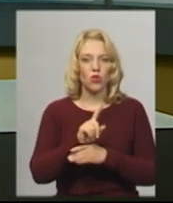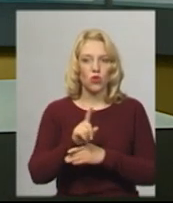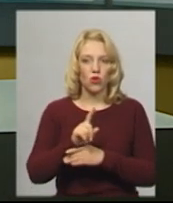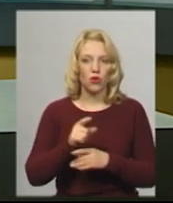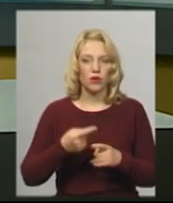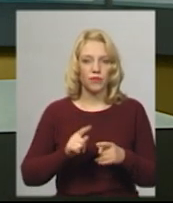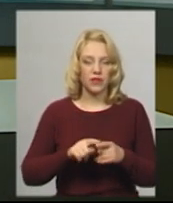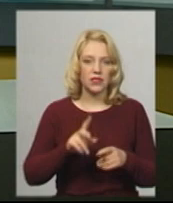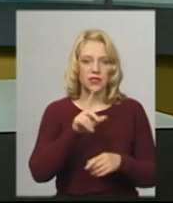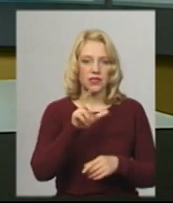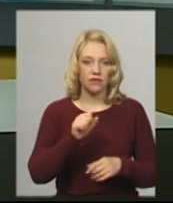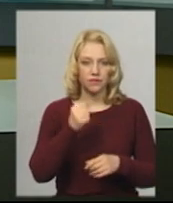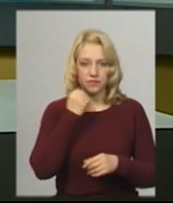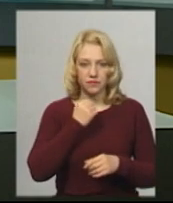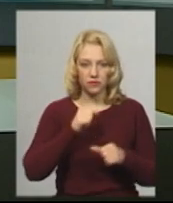комісії ТЕПТНС.